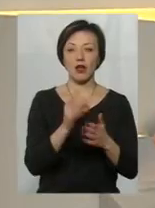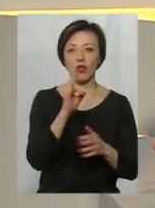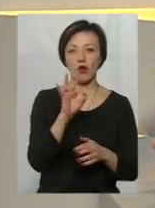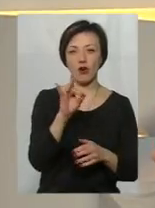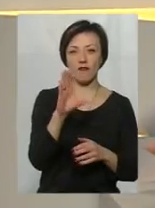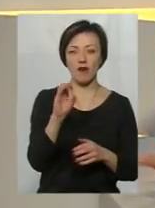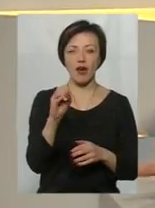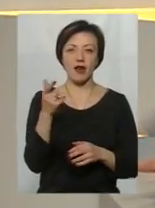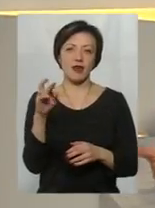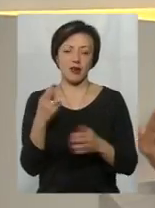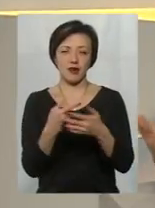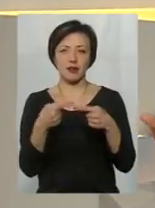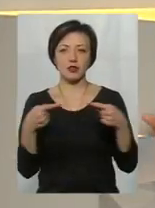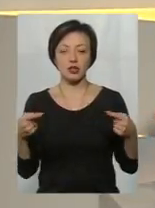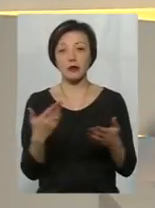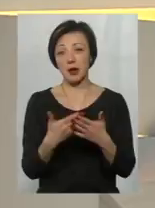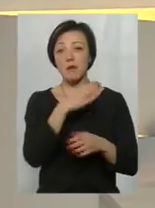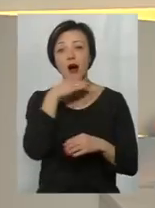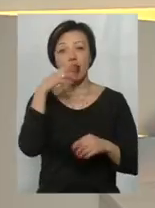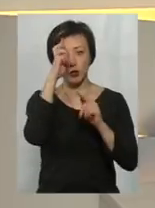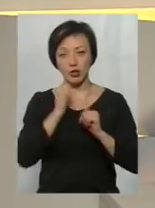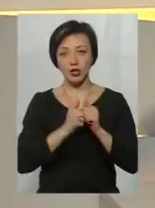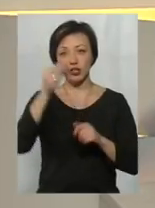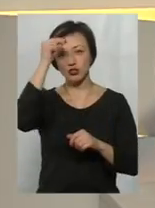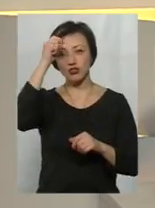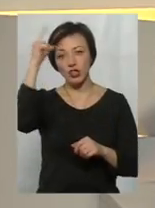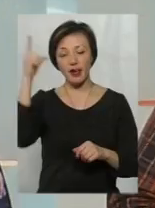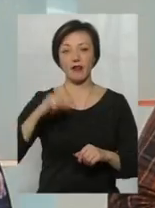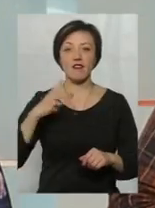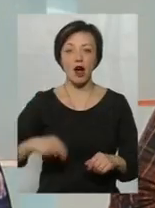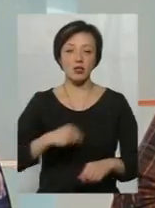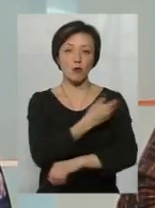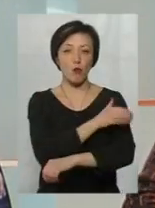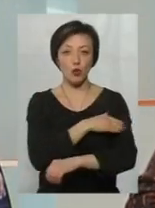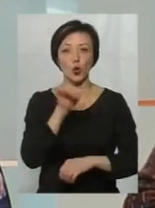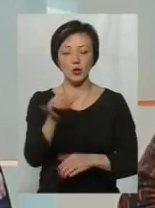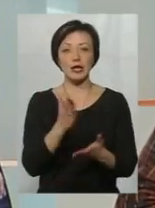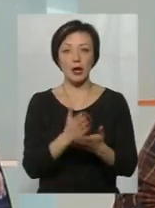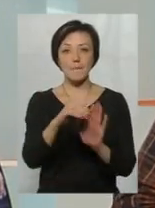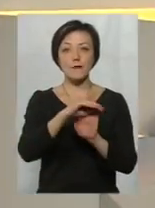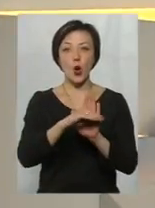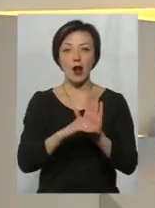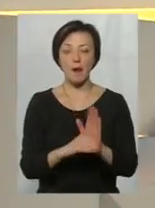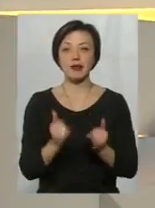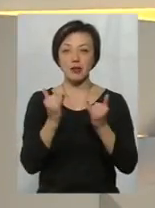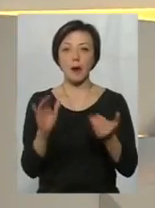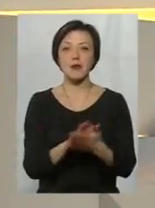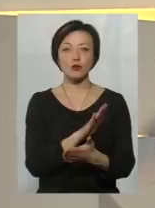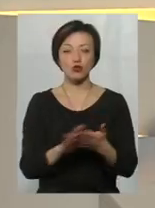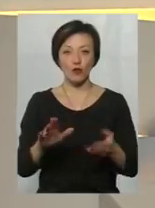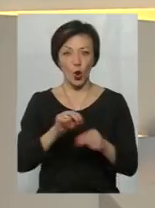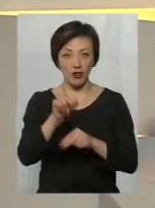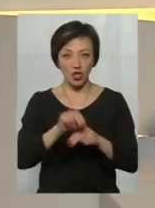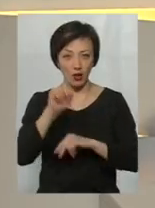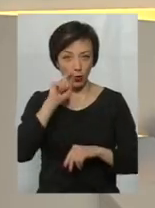Так, але таких країн насправді багато. Ось Чехія, Франція, Польща. Окрім того, що в них є програми для безкоштовного навчання